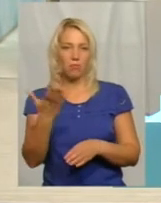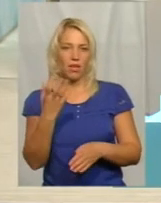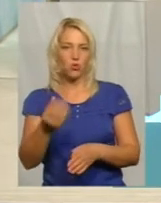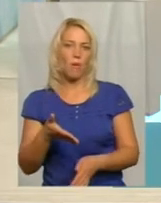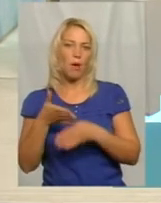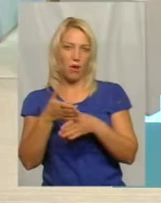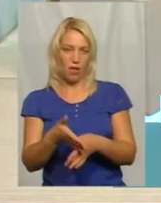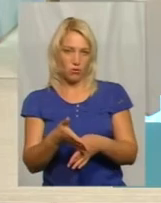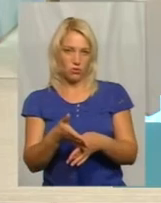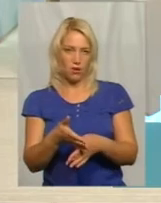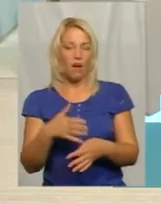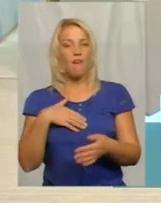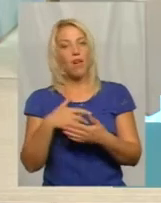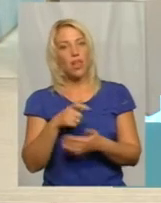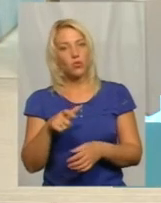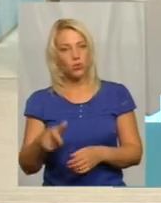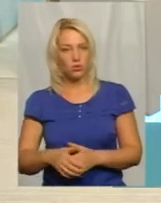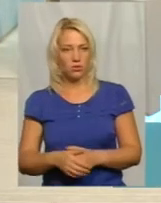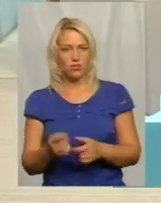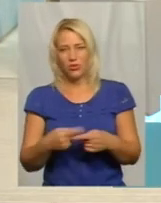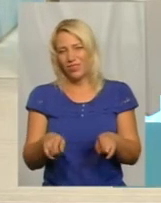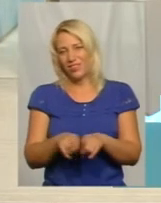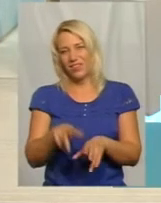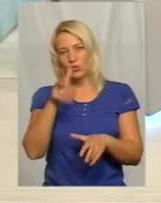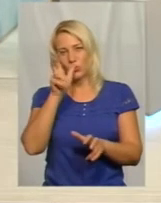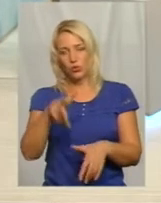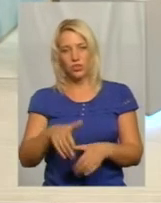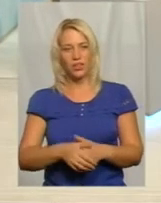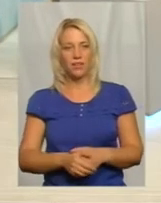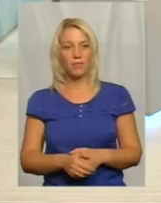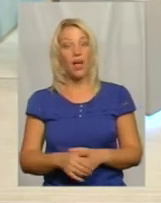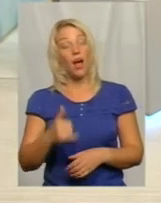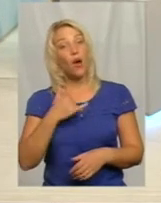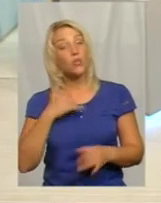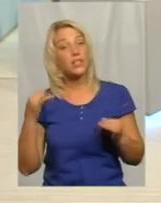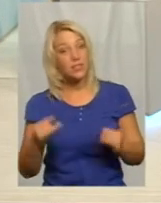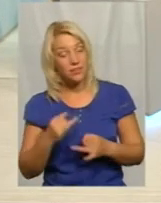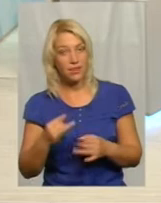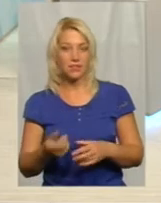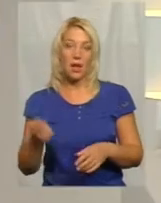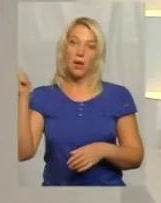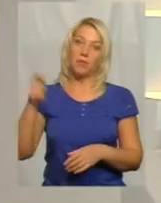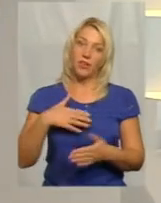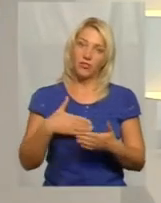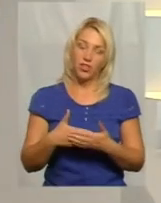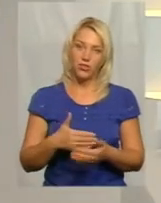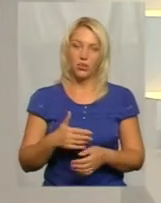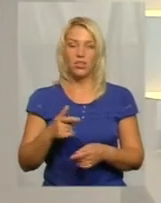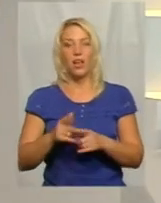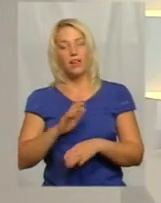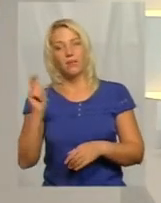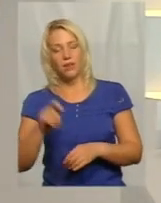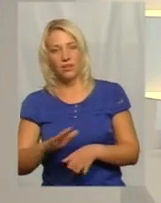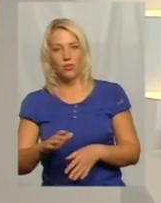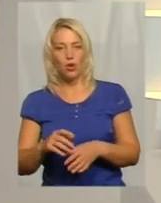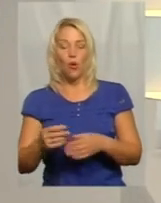волонтери. Це ж так скучно. А у нас, цікаво, приїдуть волонтери, не приїдуть, пустять їх командир к